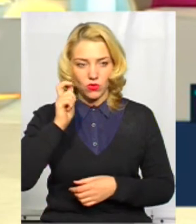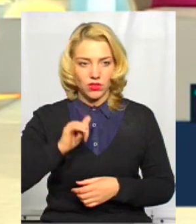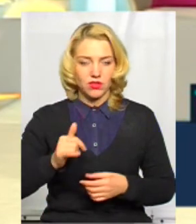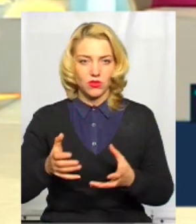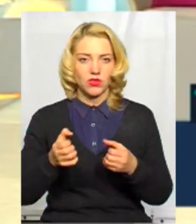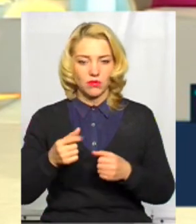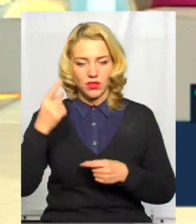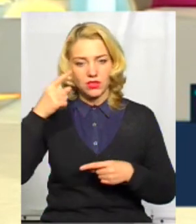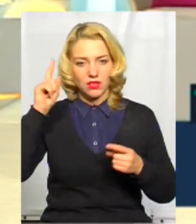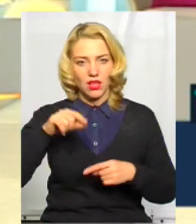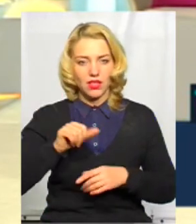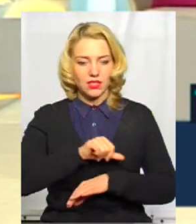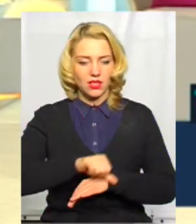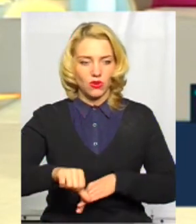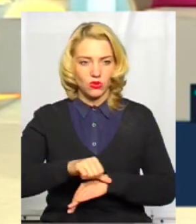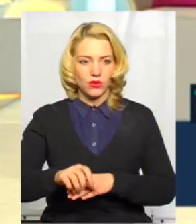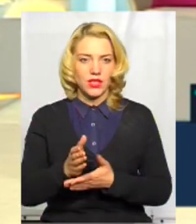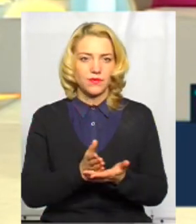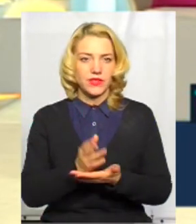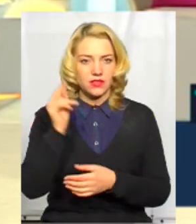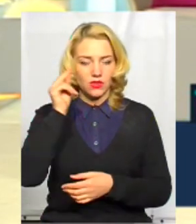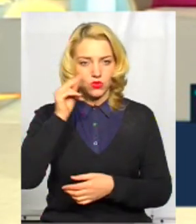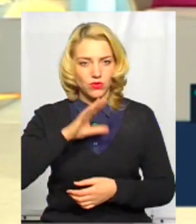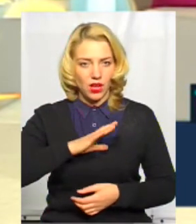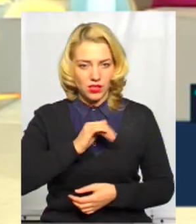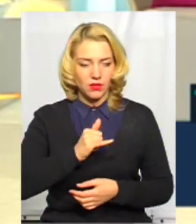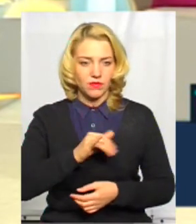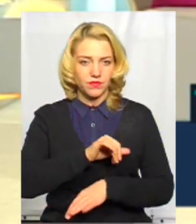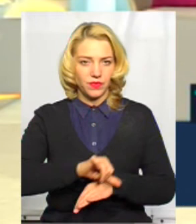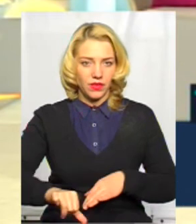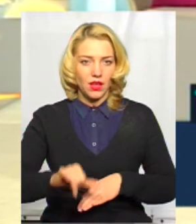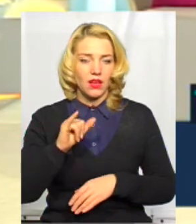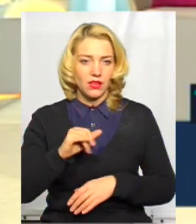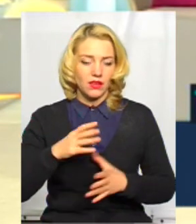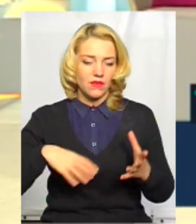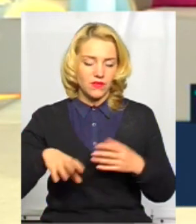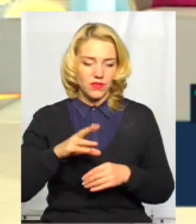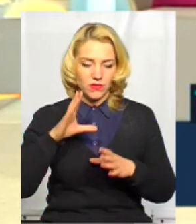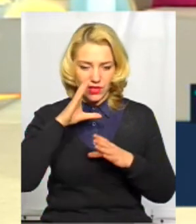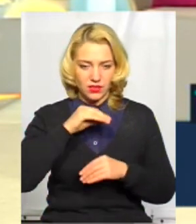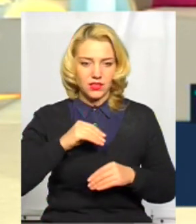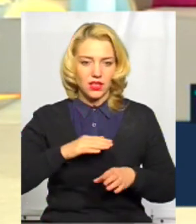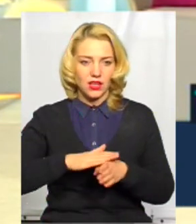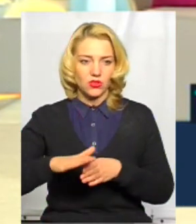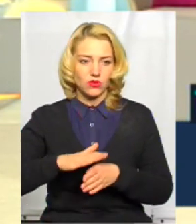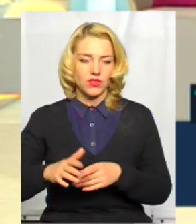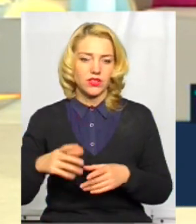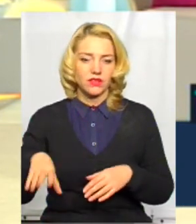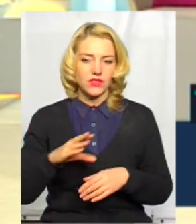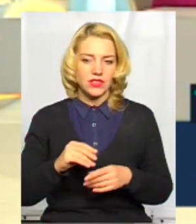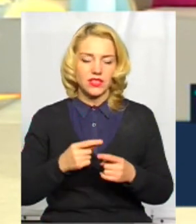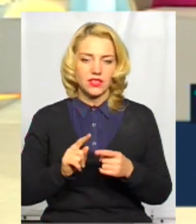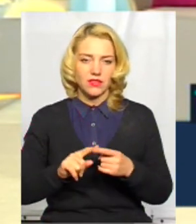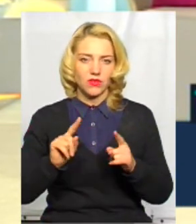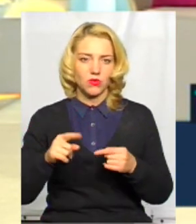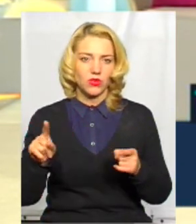отримані знання за кордоном, стажування, які в мене були, я думаю, що вдасться реалізувати ті завдання, які стоять переді мною. Принаймні,